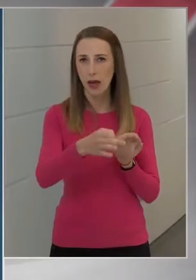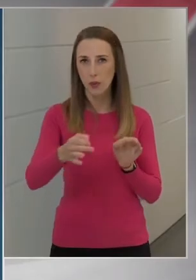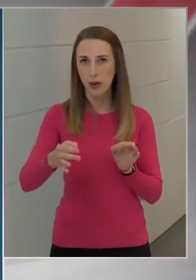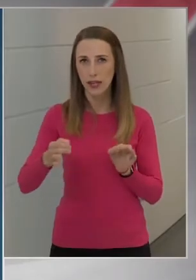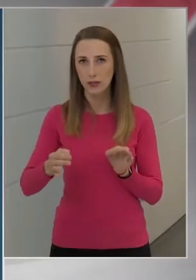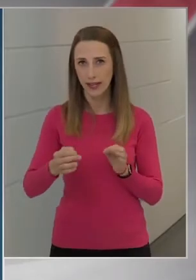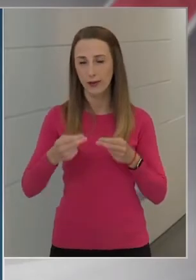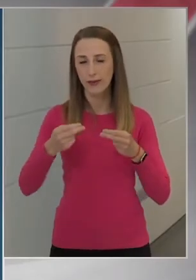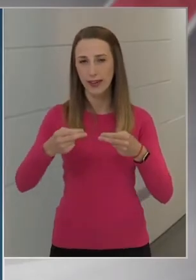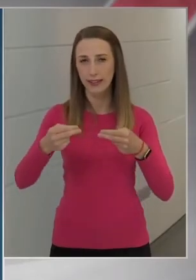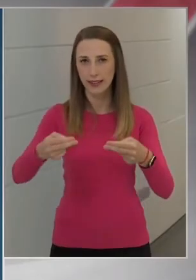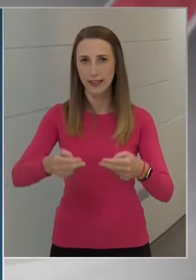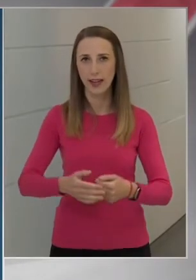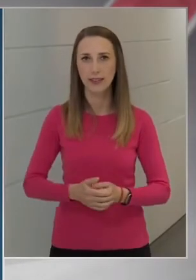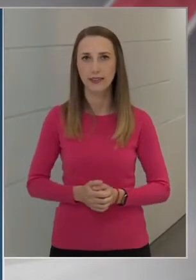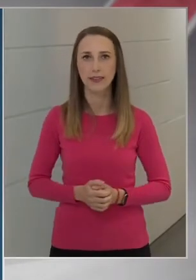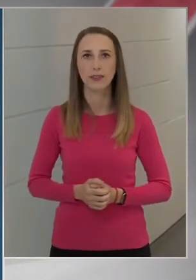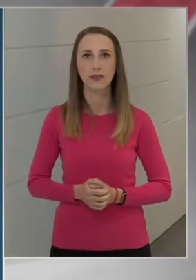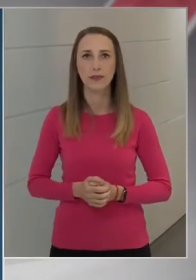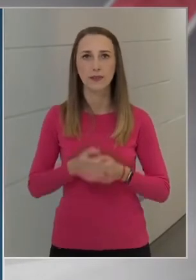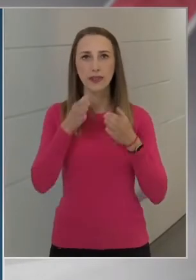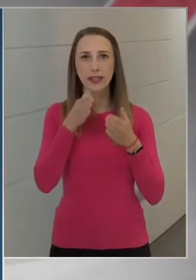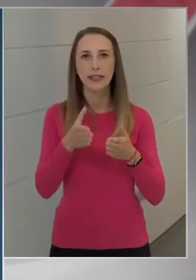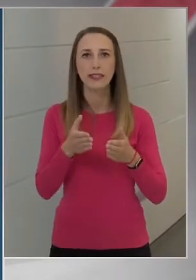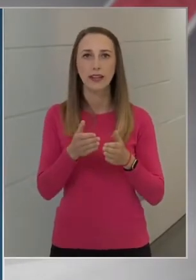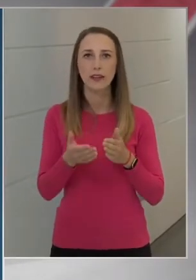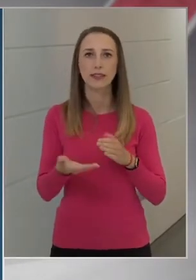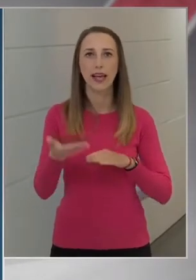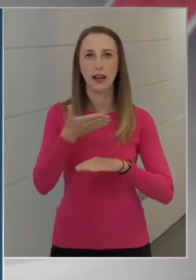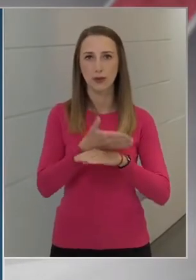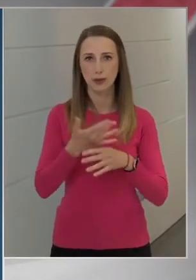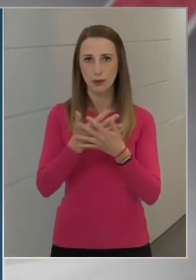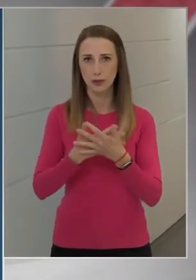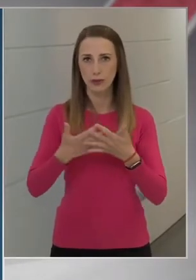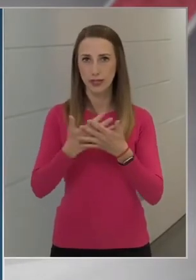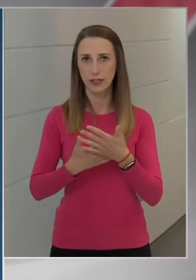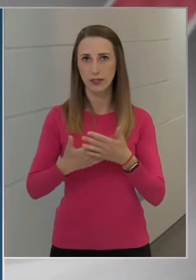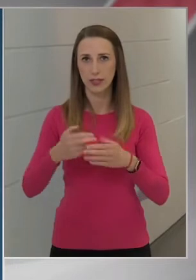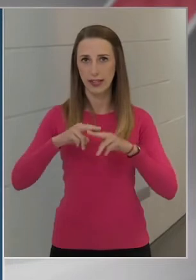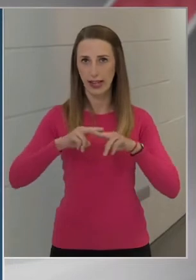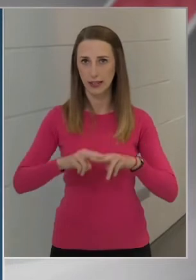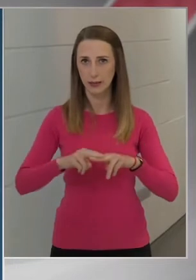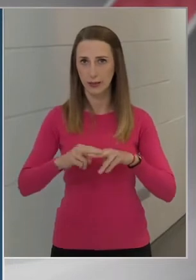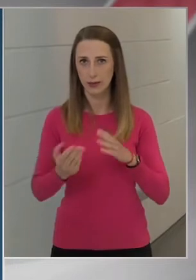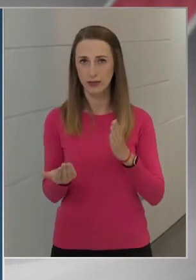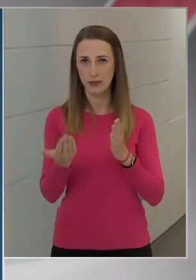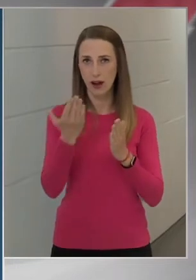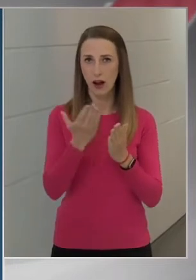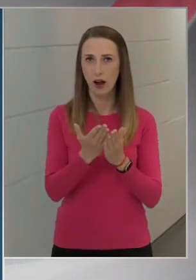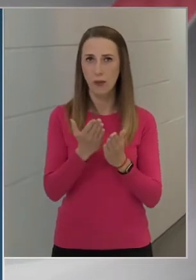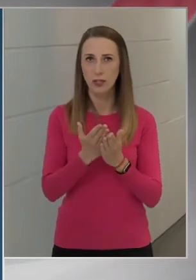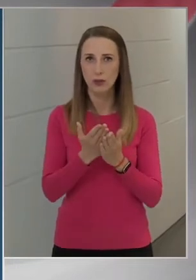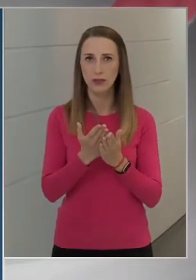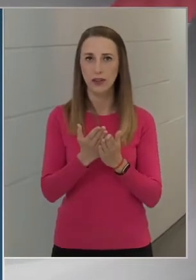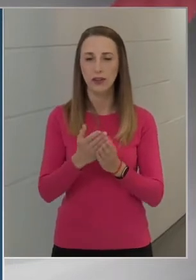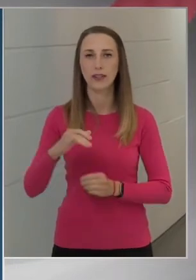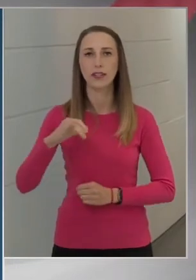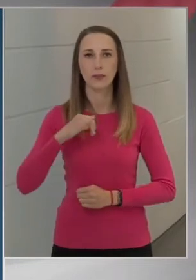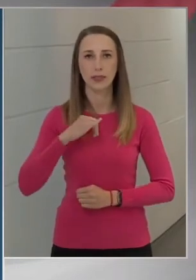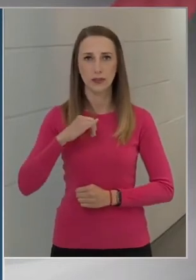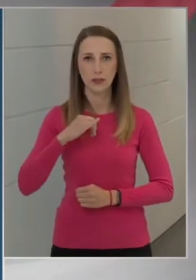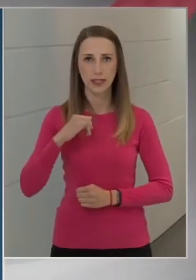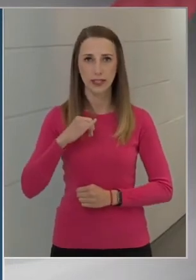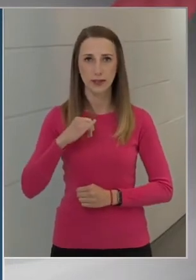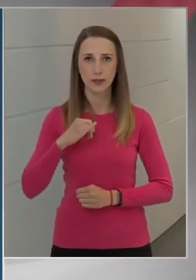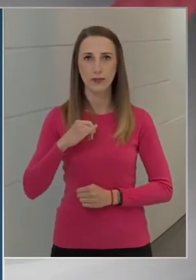következnek, hiszen az előző szűrési rendünkhöz alkalmazkodva biztosítjuk